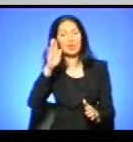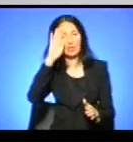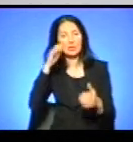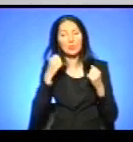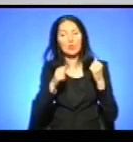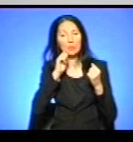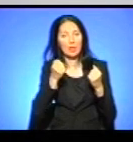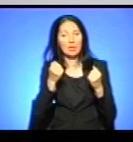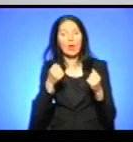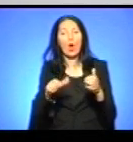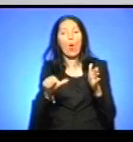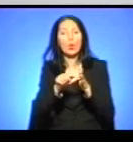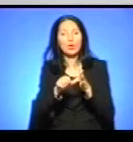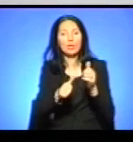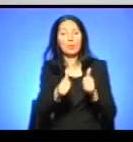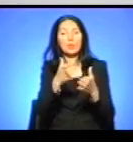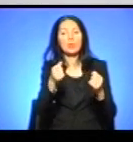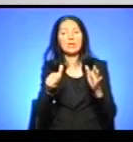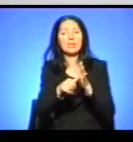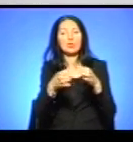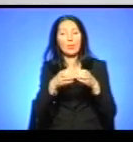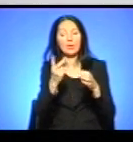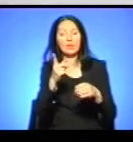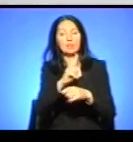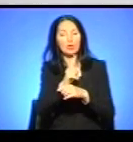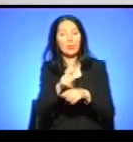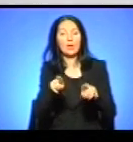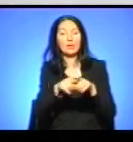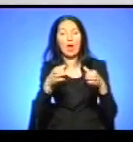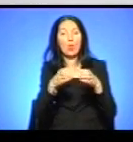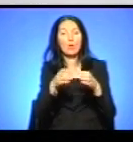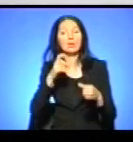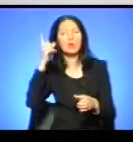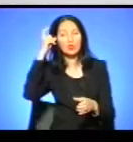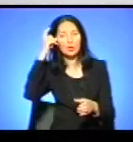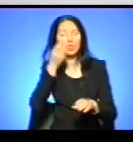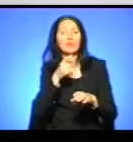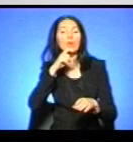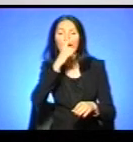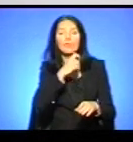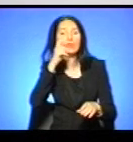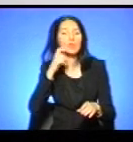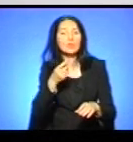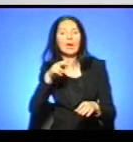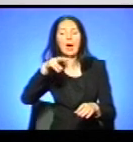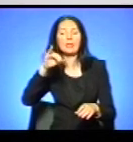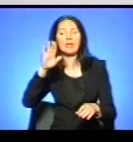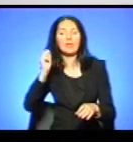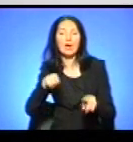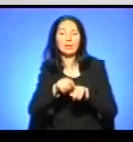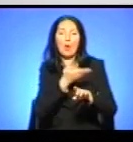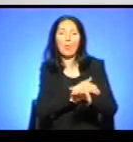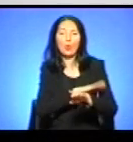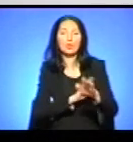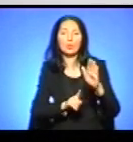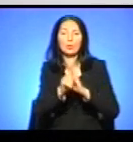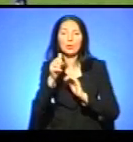змаганні брали шість команд – дві з Тернополя і команда з Чортково, Вінниці, Литви та Польщі. Стартував турнір 15 серпня.